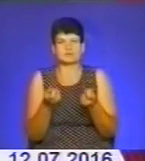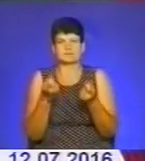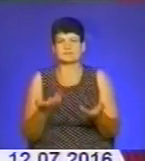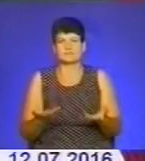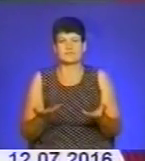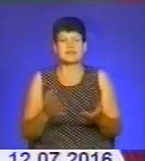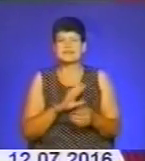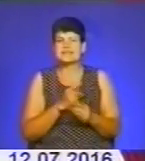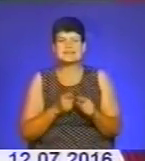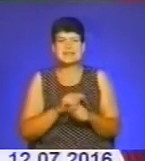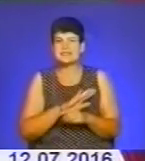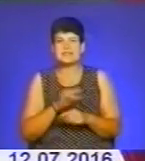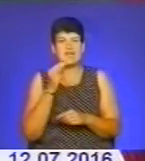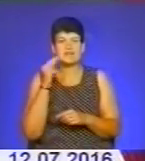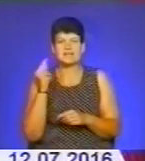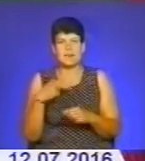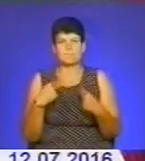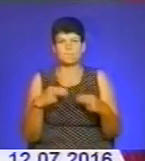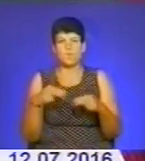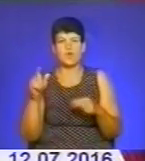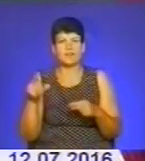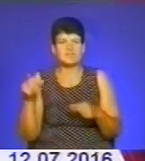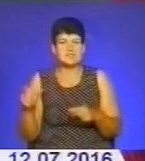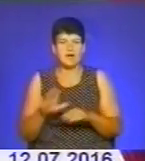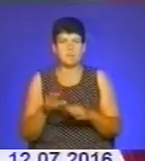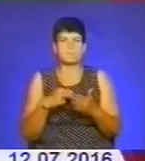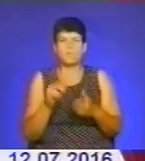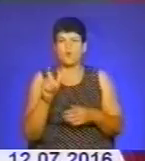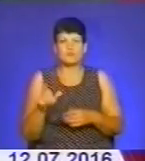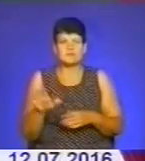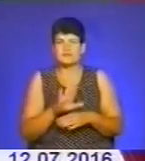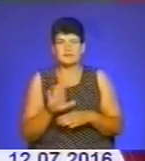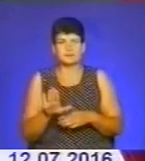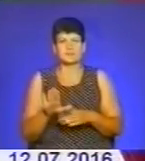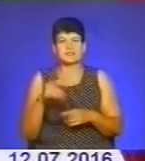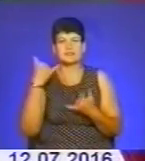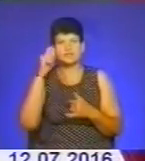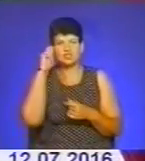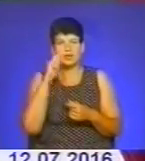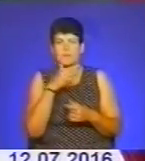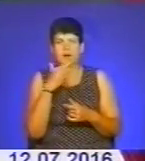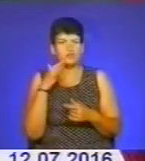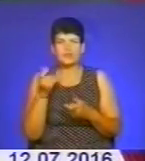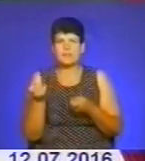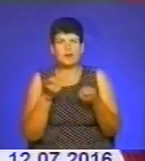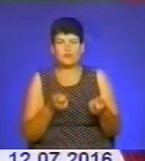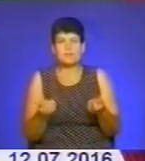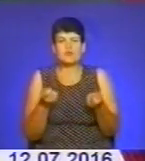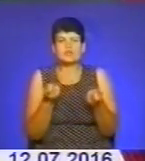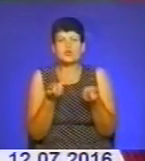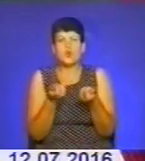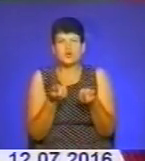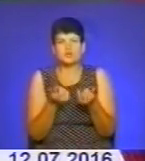продавця, ні покупця, і навіть тої людини, що привезла, бо жара. Нам багато не привозять, нам привозять трошки, щоб ми